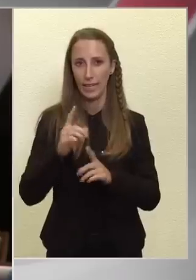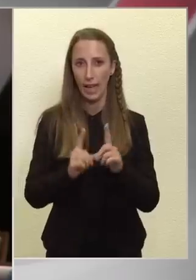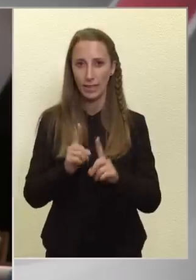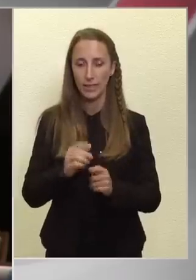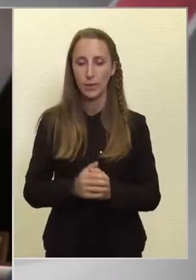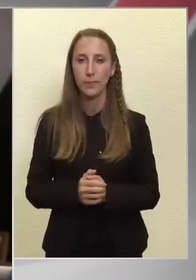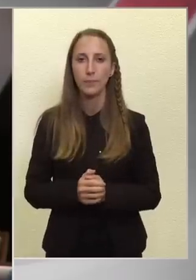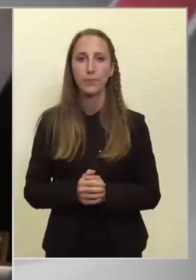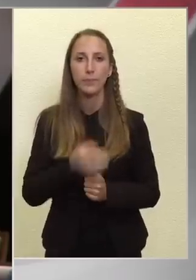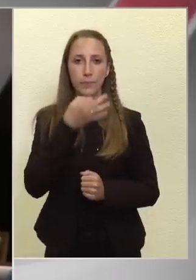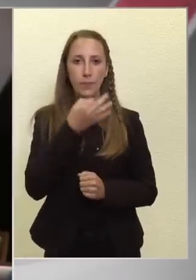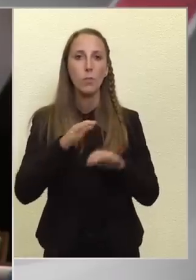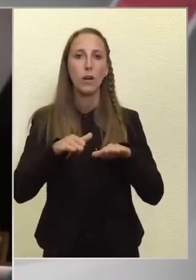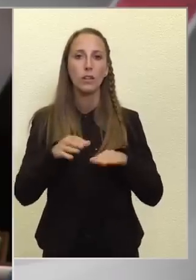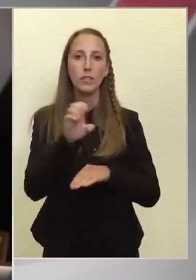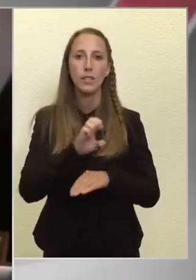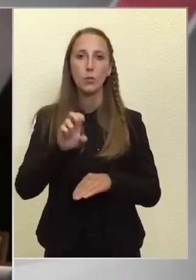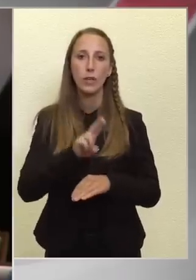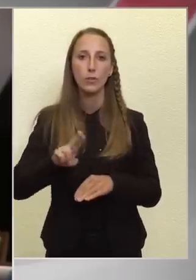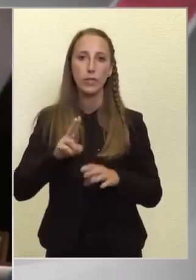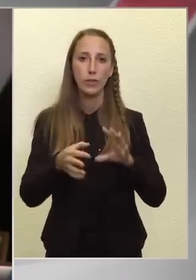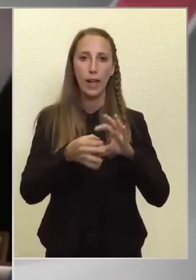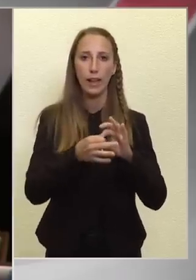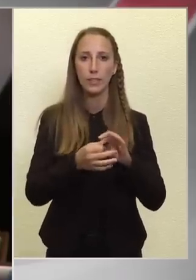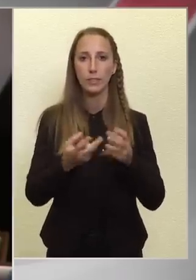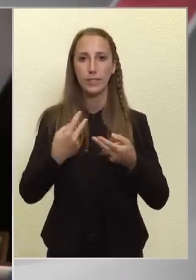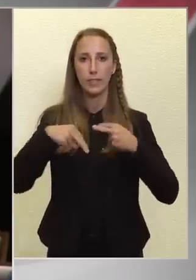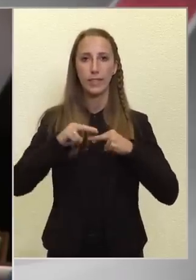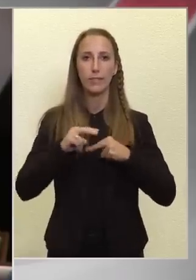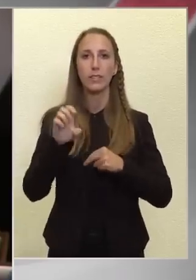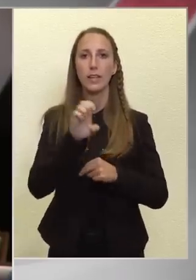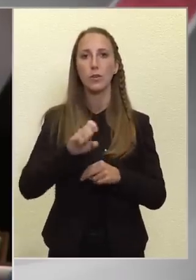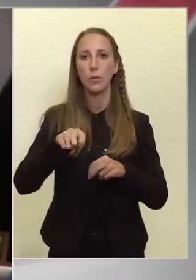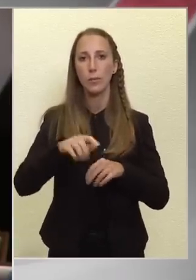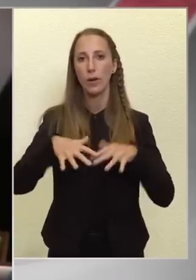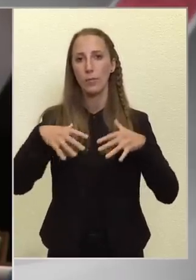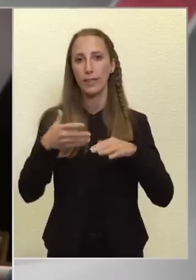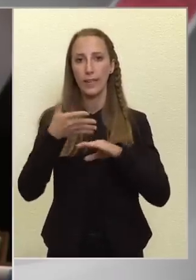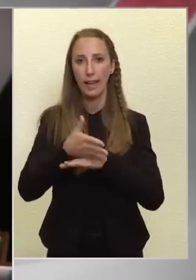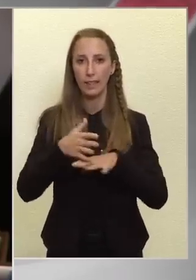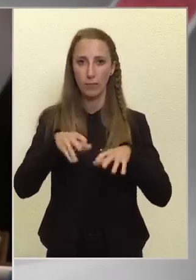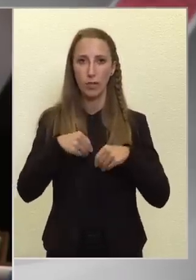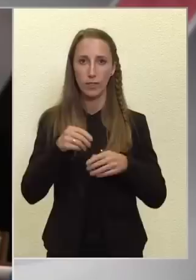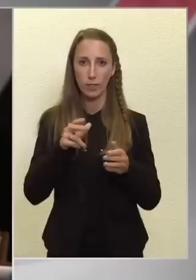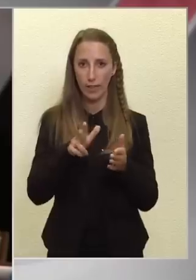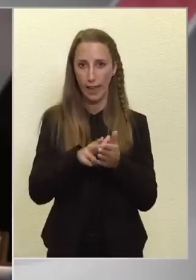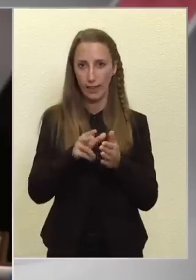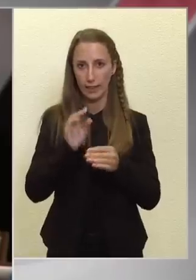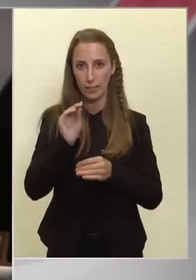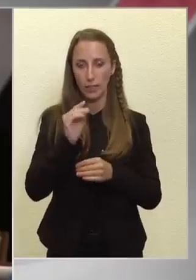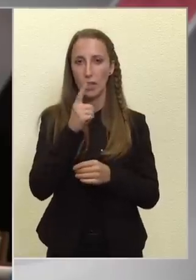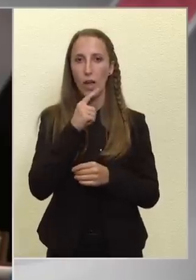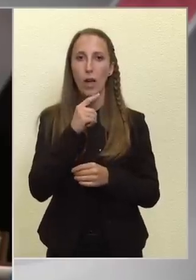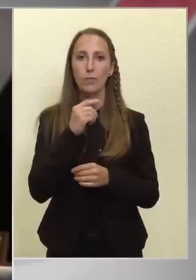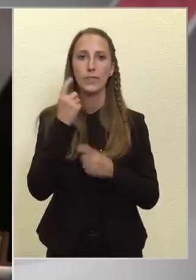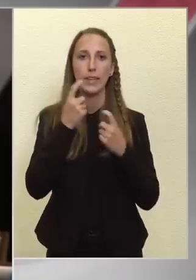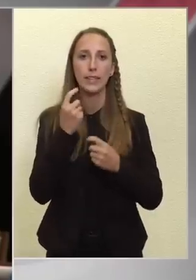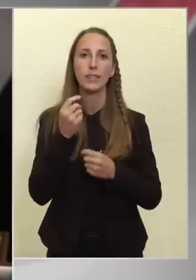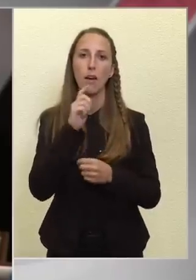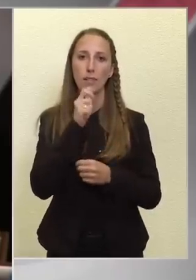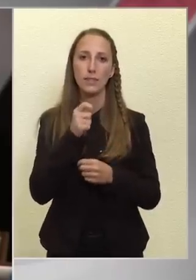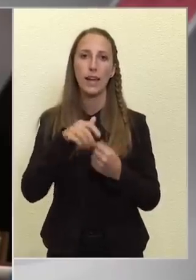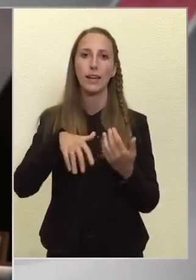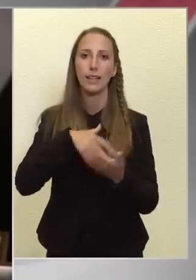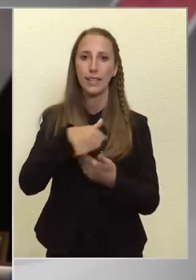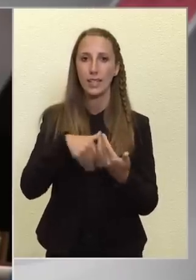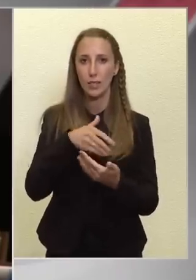Maradva az Európai Uniónál is, visszatérve az Európai Parlament által héten elfogadott jelentésre, ami szerint hazánk hibrid választási